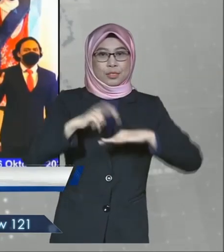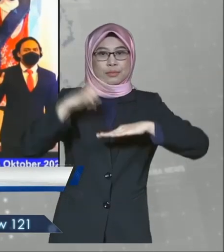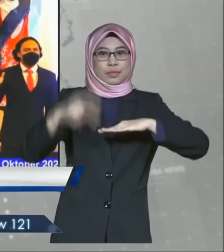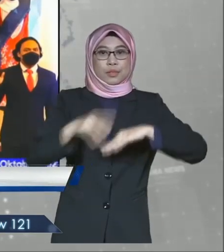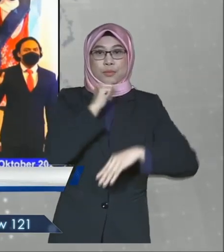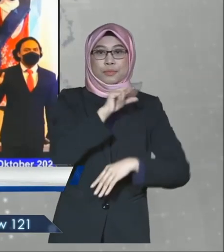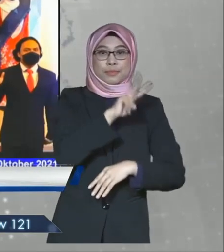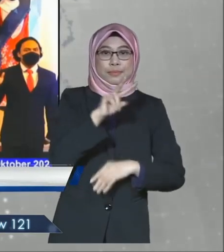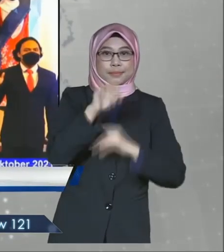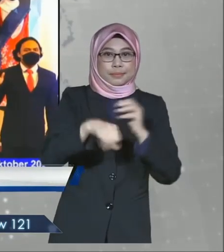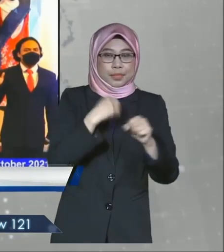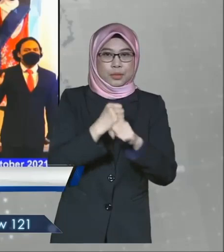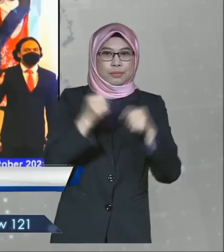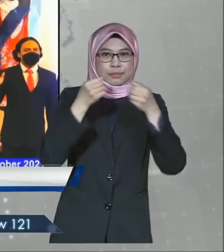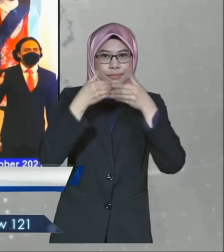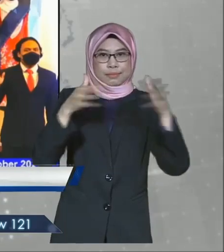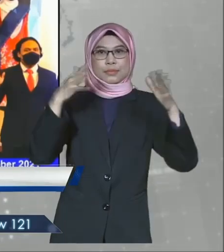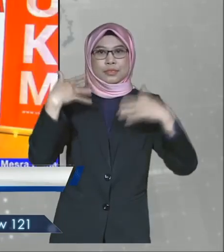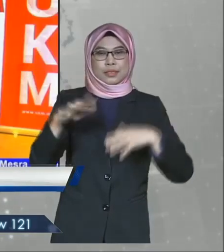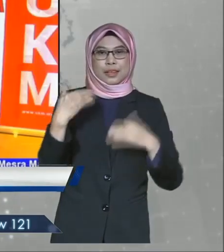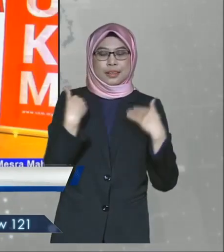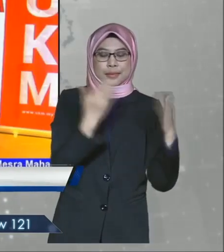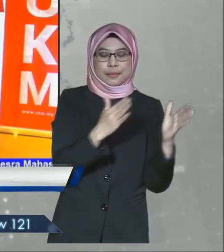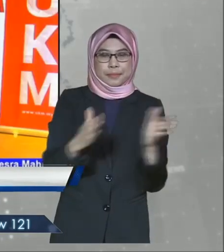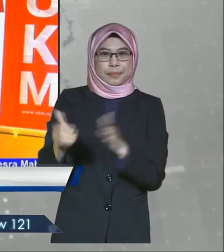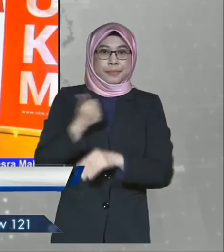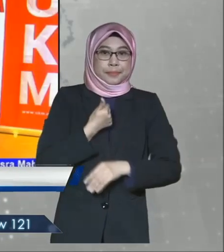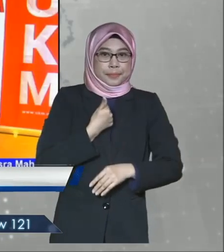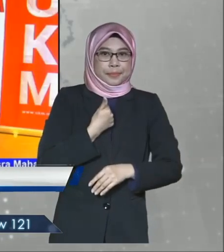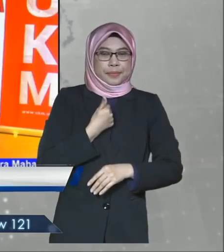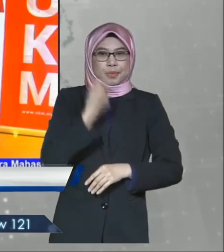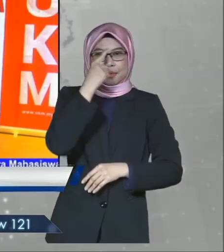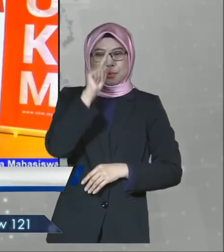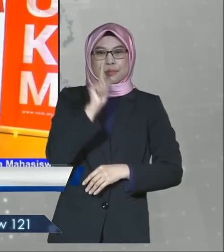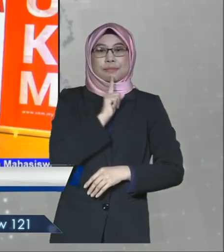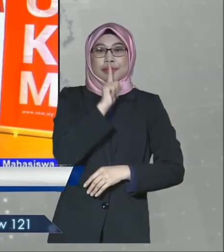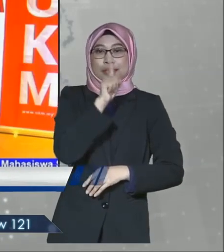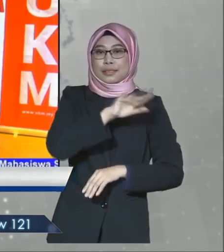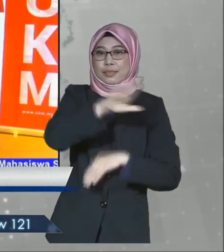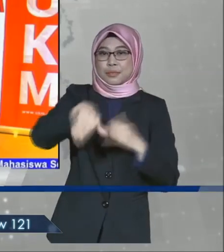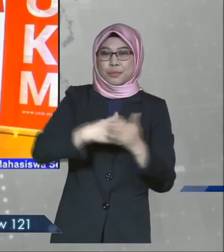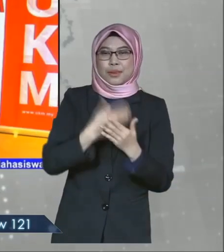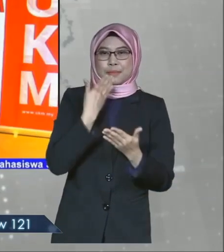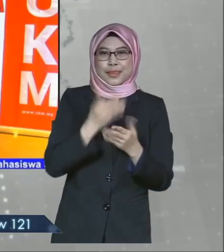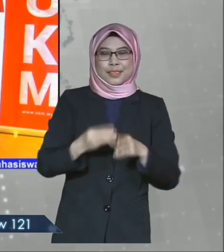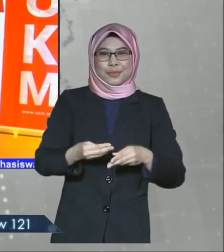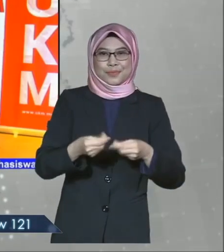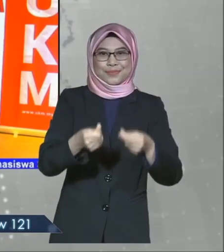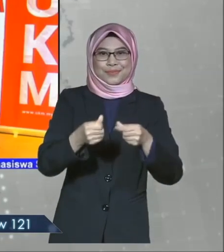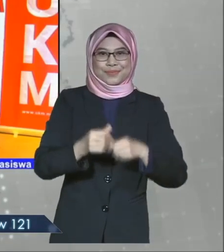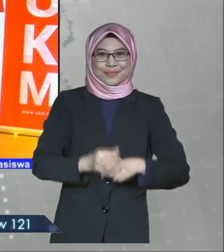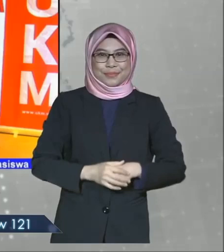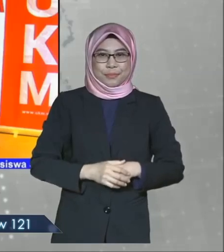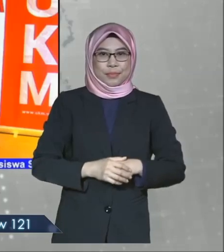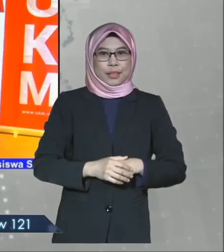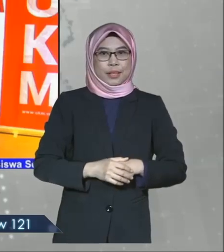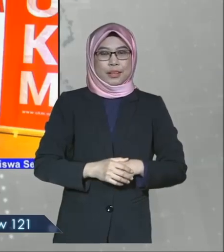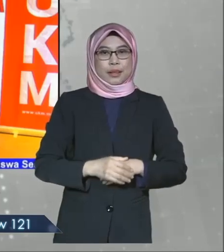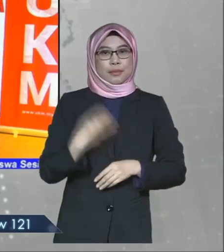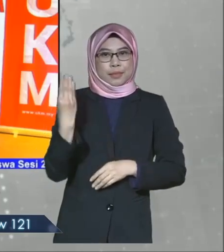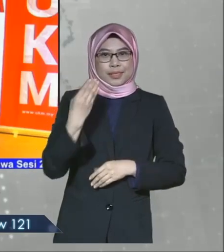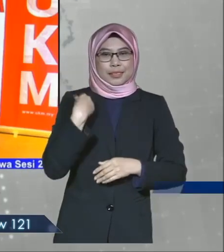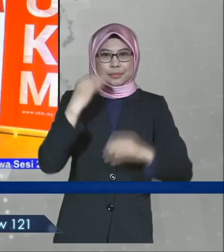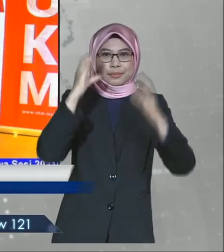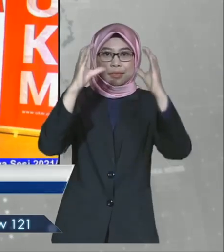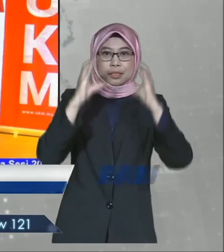berusia 22 tahun itu mendedahkan telah mempunyai perancangan tersendiri dalam memastikan segalanya berjalan lancar. Benda macam ini selalu mesti